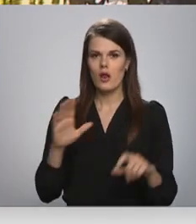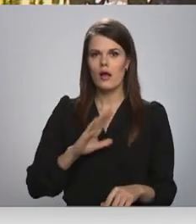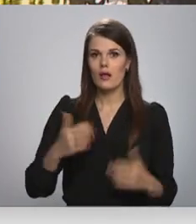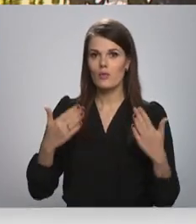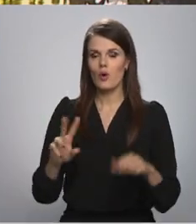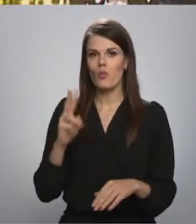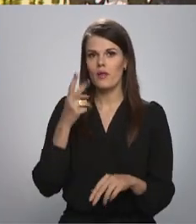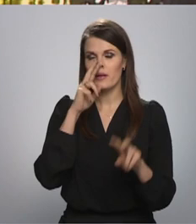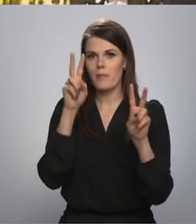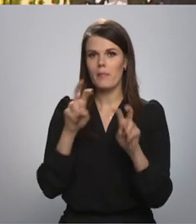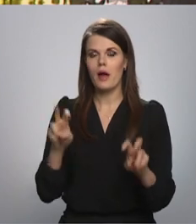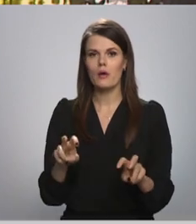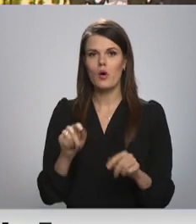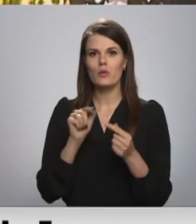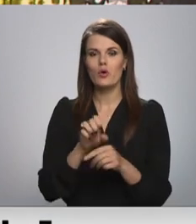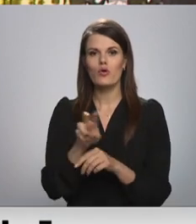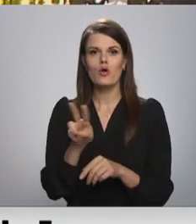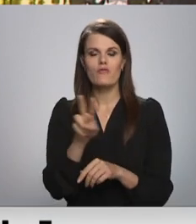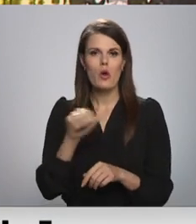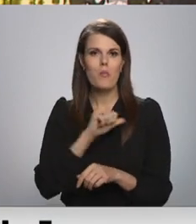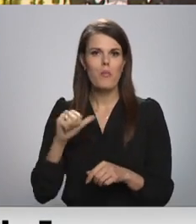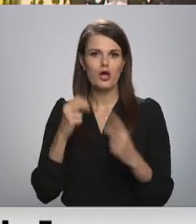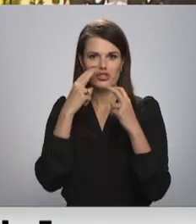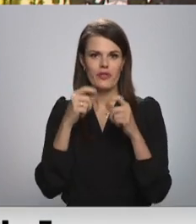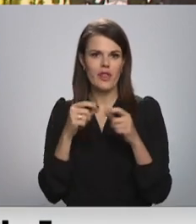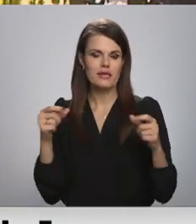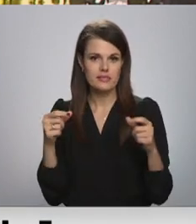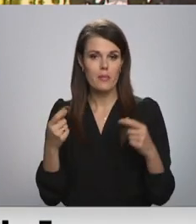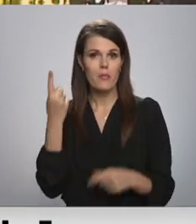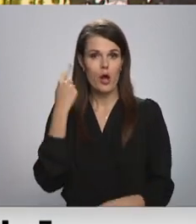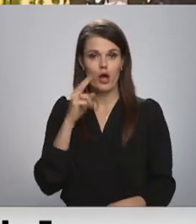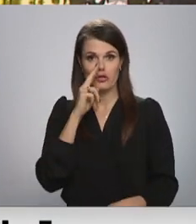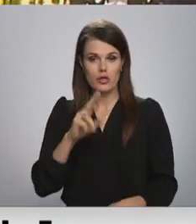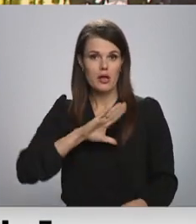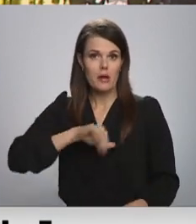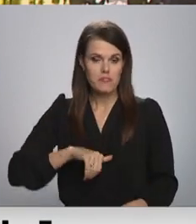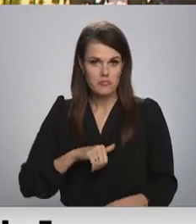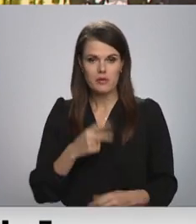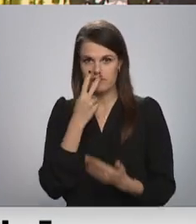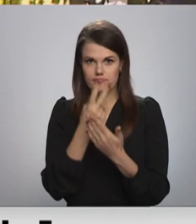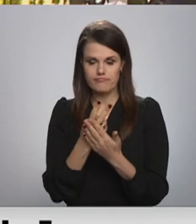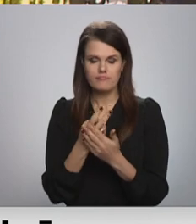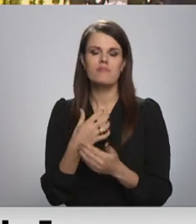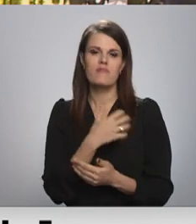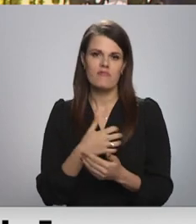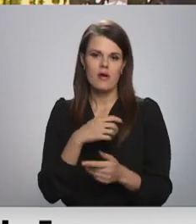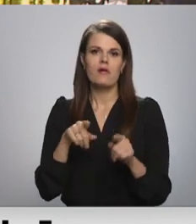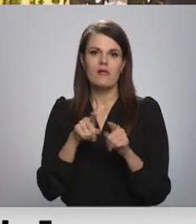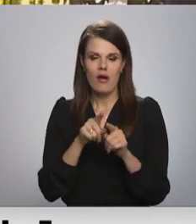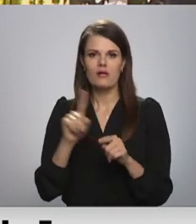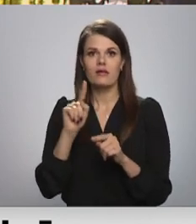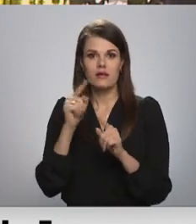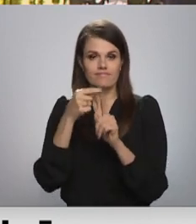testēšana pret Covidu ar antigēnu jeb paštestiem. Pēc pagājušās nedēļas bijuši gadījumi, kad testa rezultātus nāc iestāpstiprināt arī